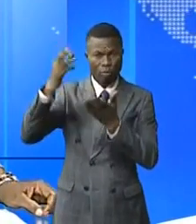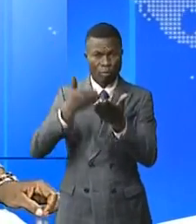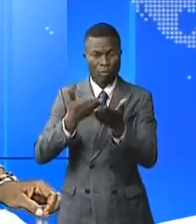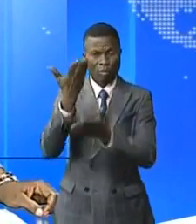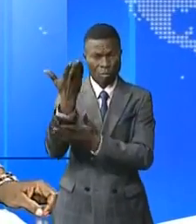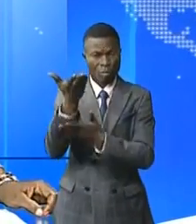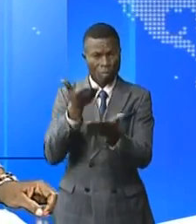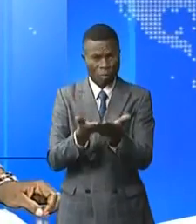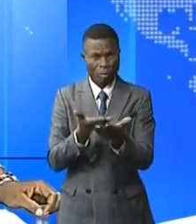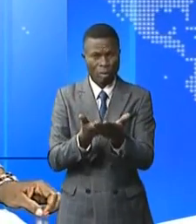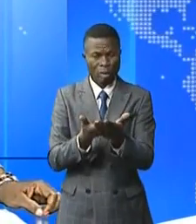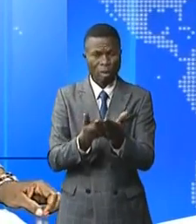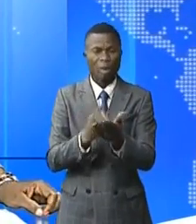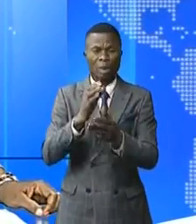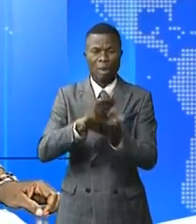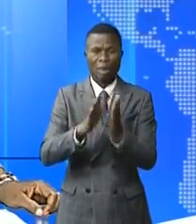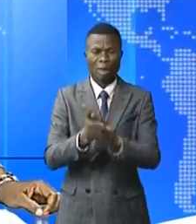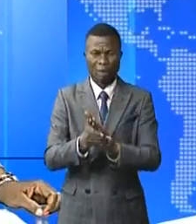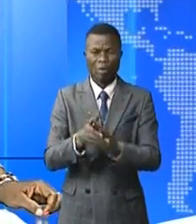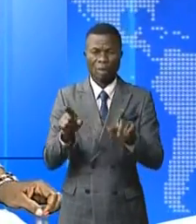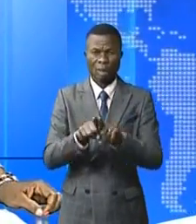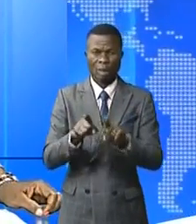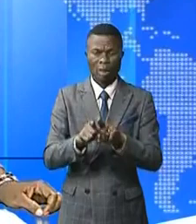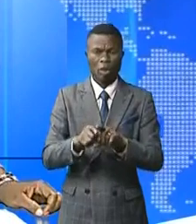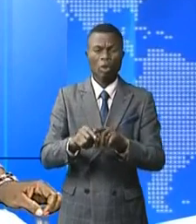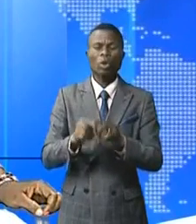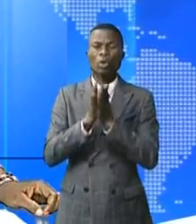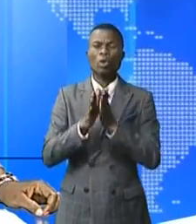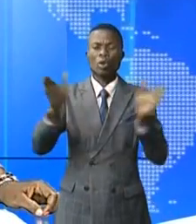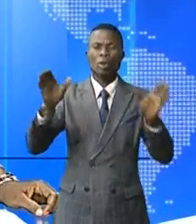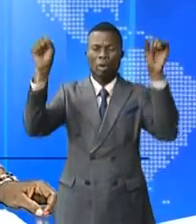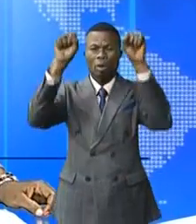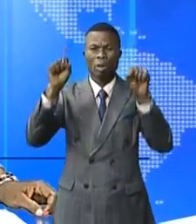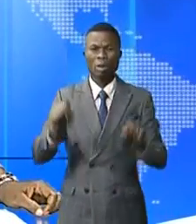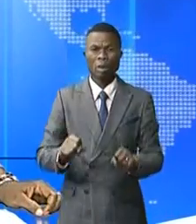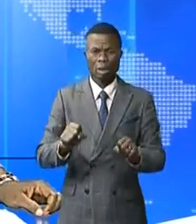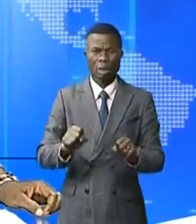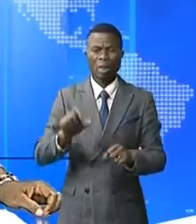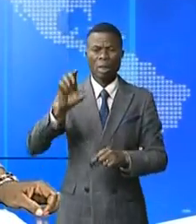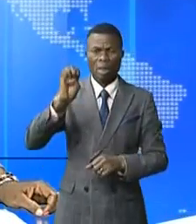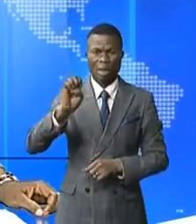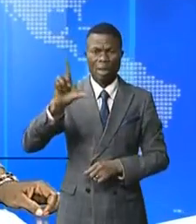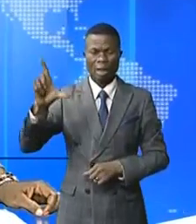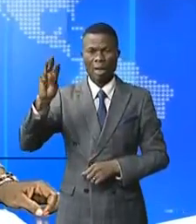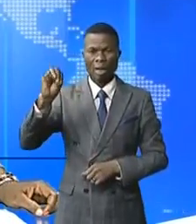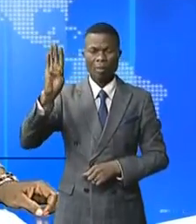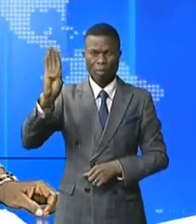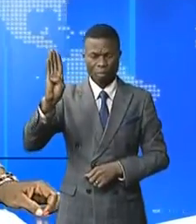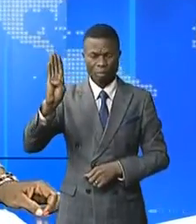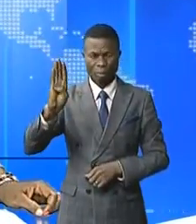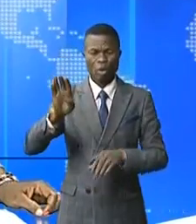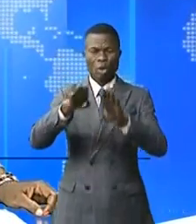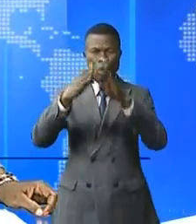recommandations constituent, entre autres, la généralisation du système LMD. C'est à l'occasion de l